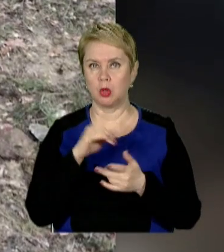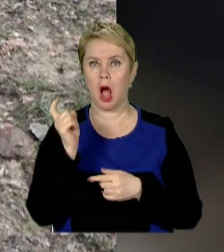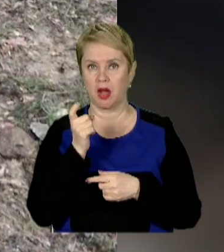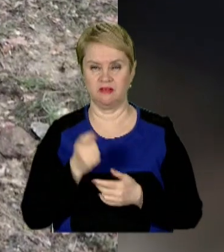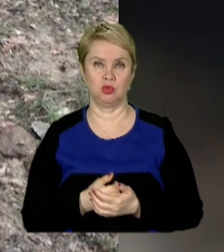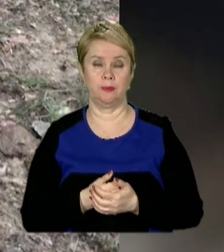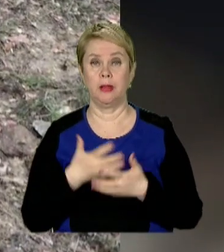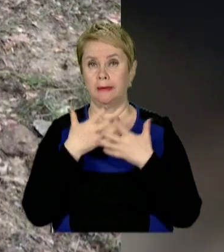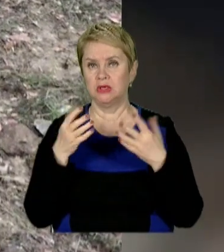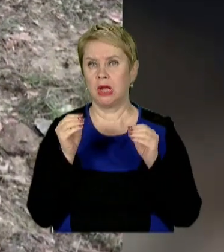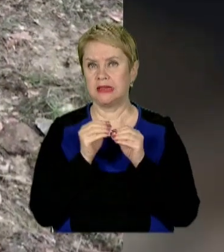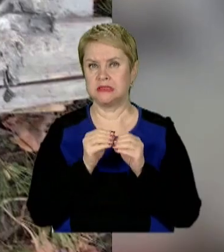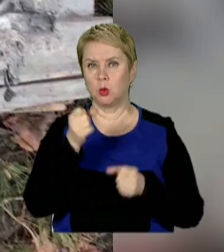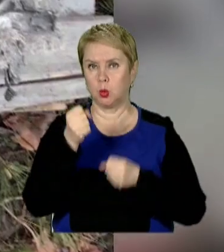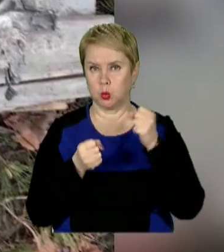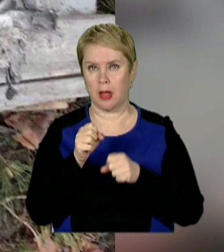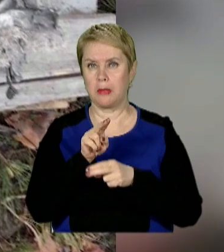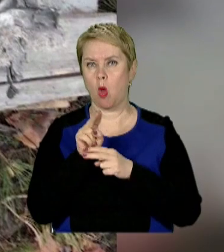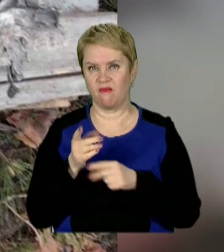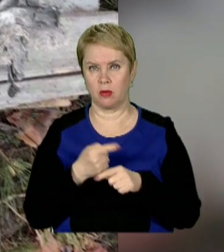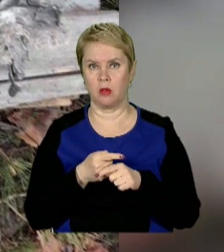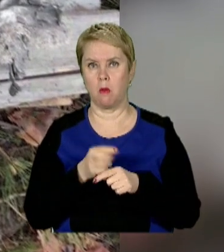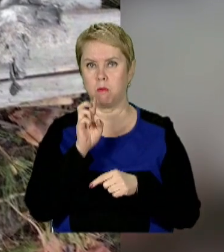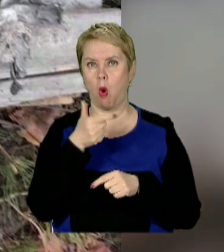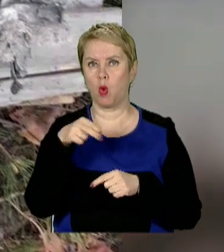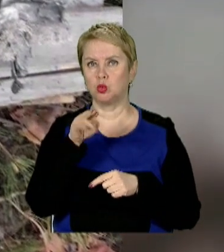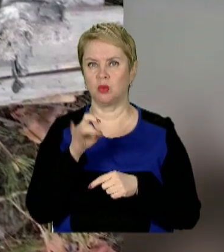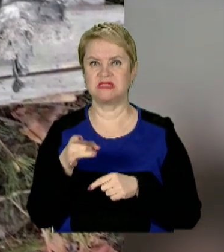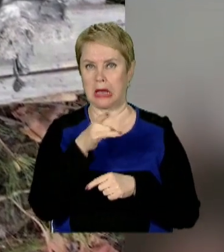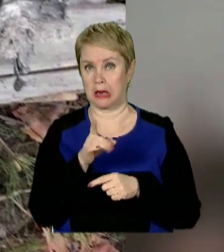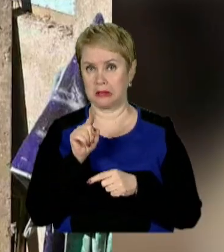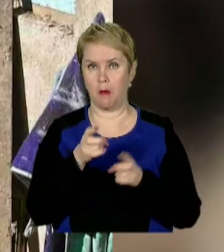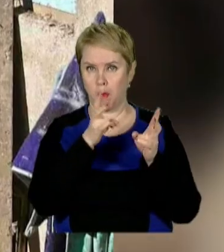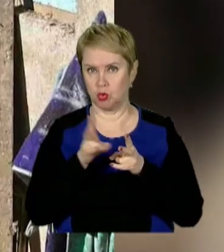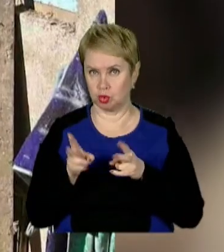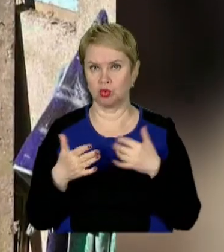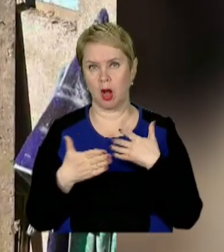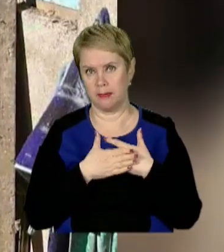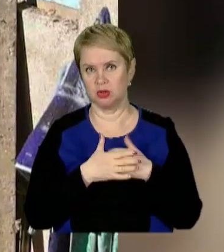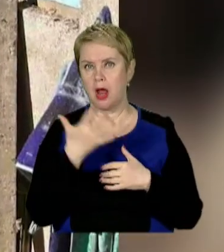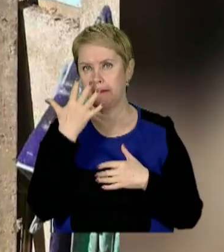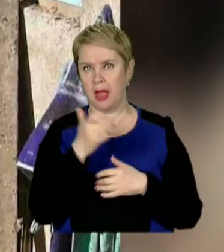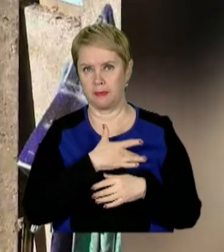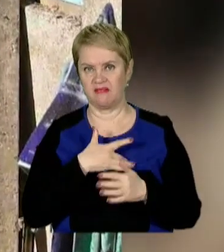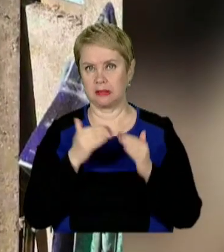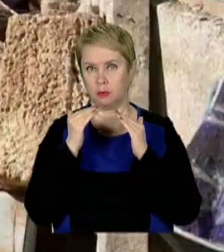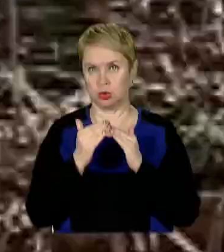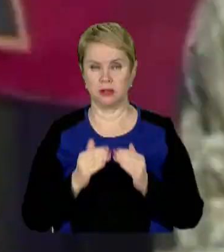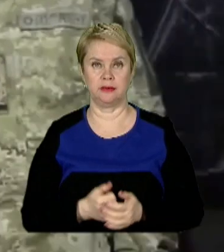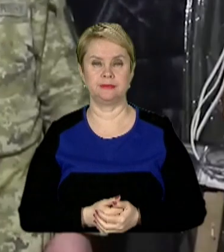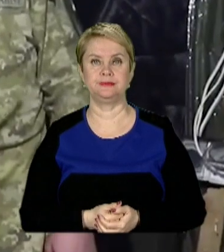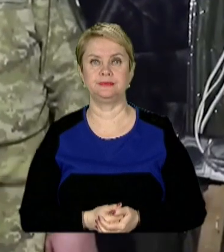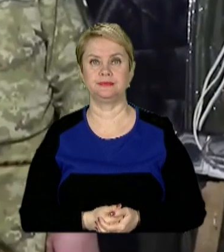Харківщини. Більше десяти ударів з мінометів по Богодухівському району. Там пошкоджено щонайменше п'ять приватних будинків.